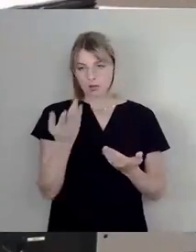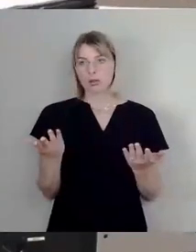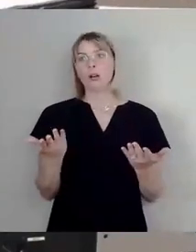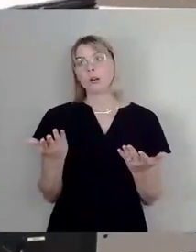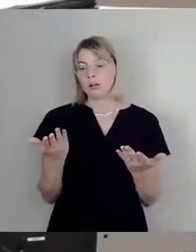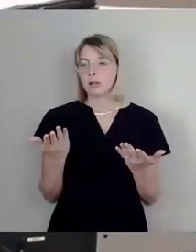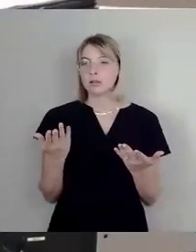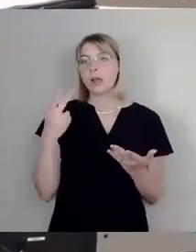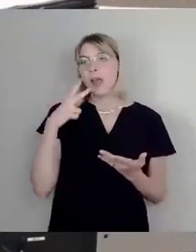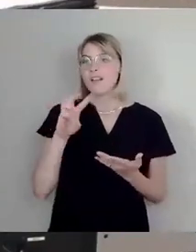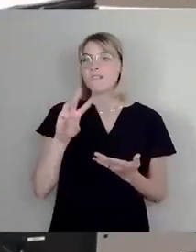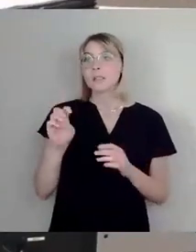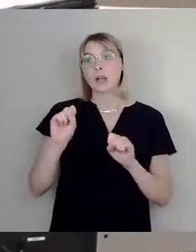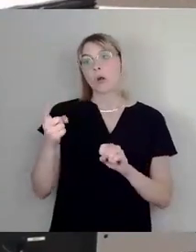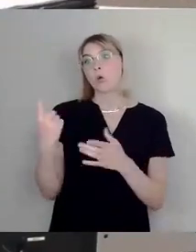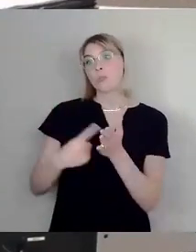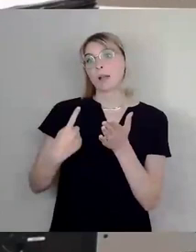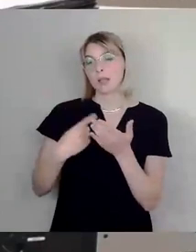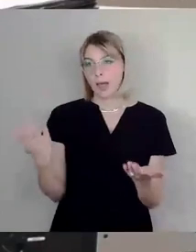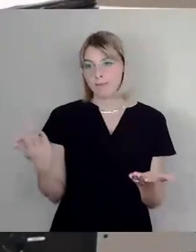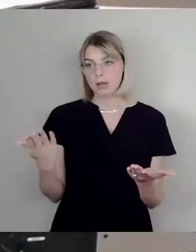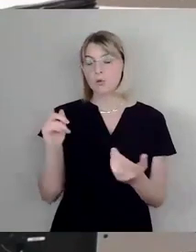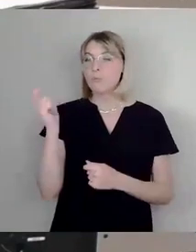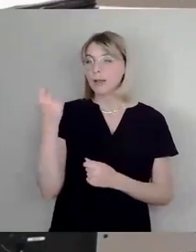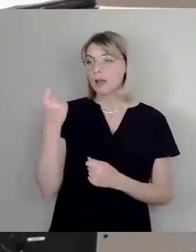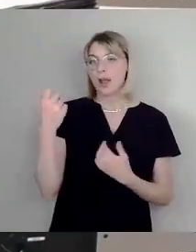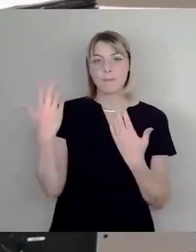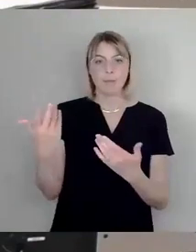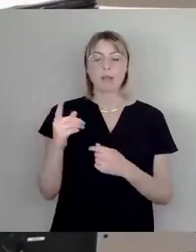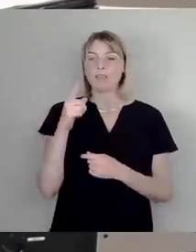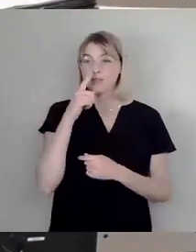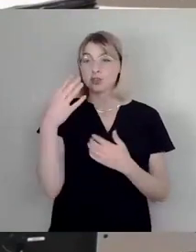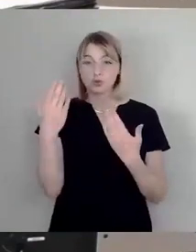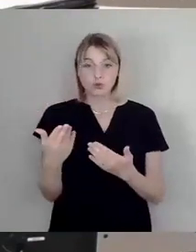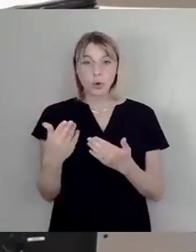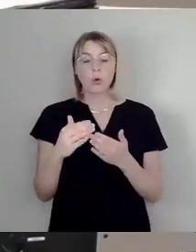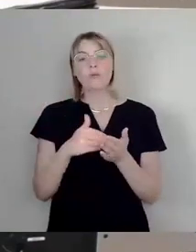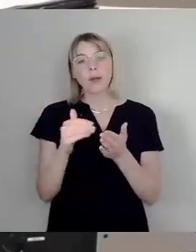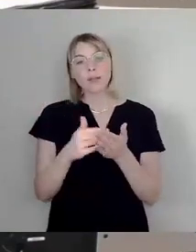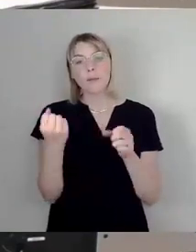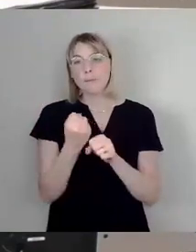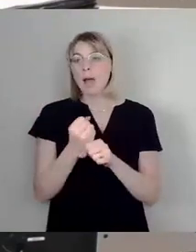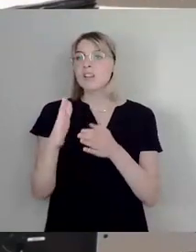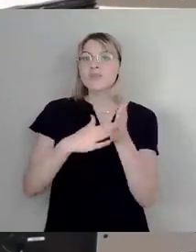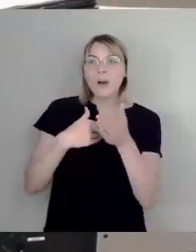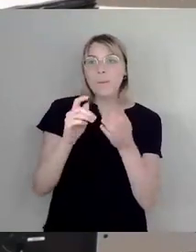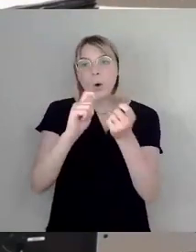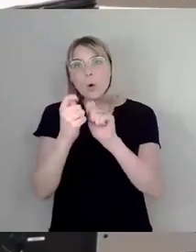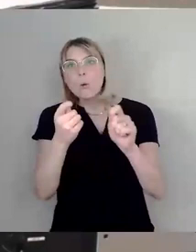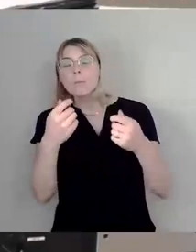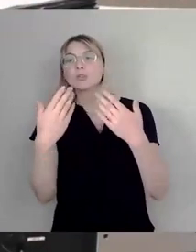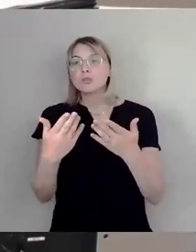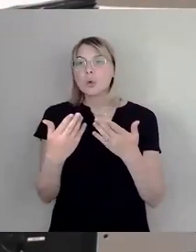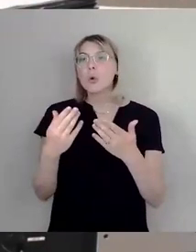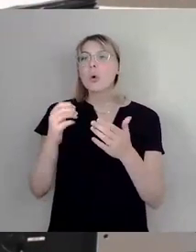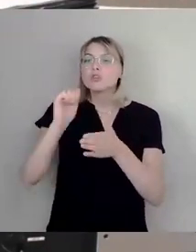kann es auch übertreiben. Also wenn man dort jetzt Festsetzungen für die Farbgebung und was weiß ich für die Körnung des Gesteins machen